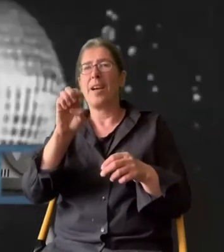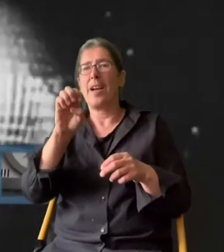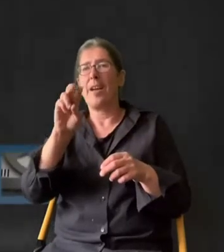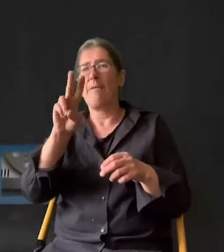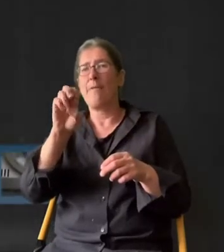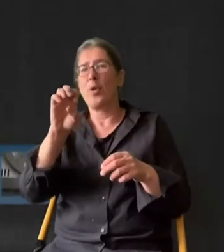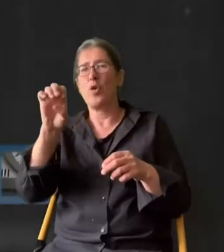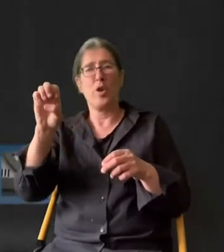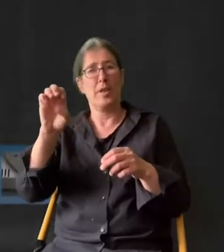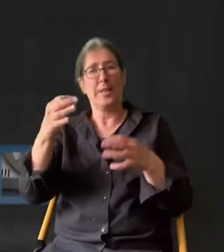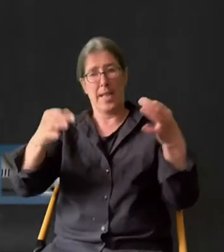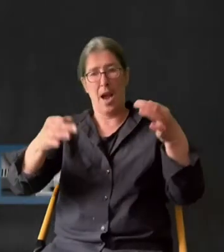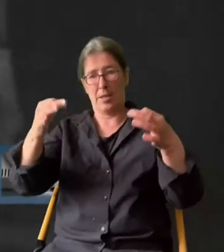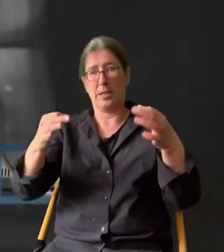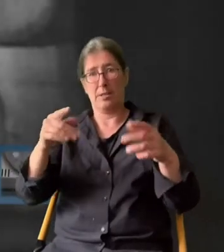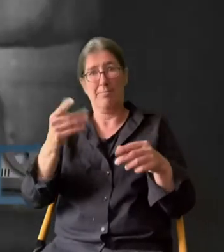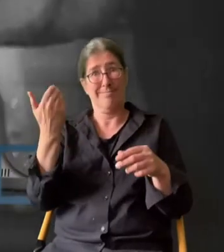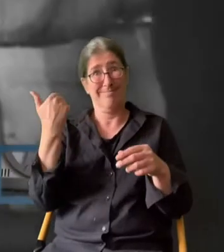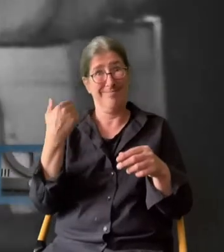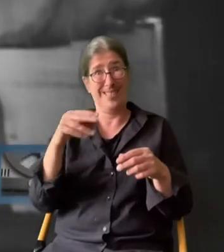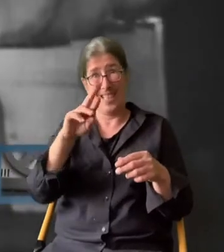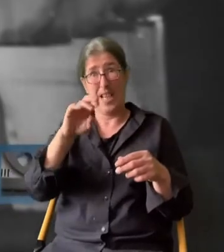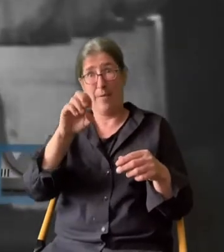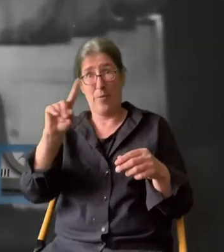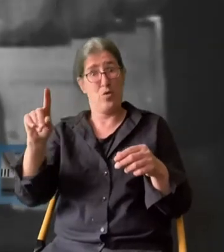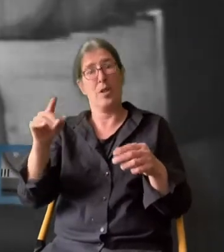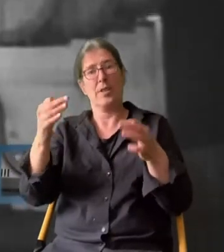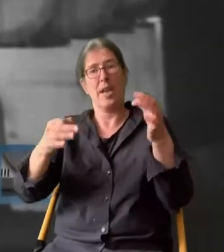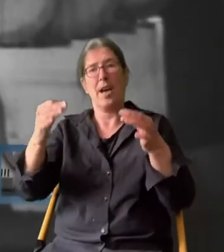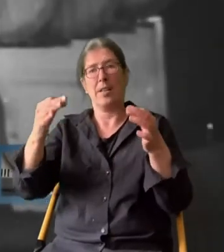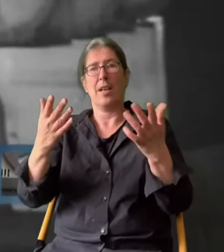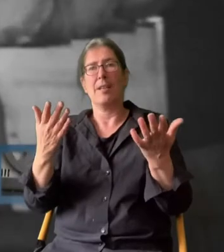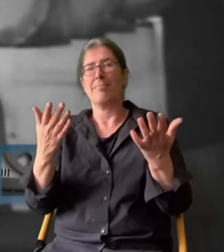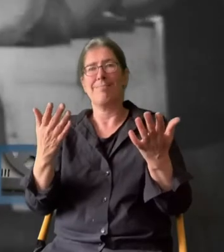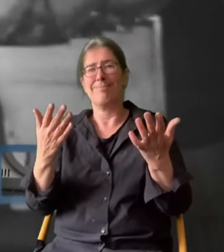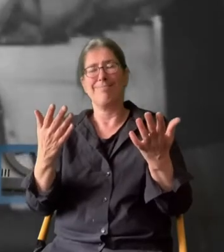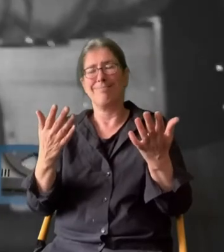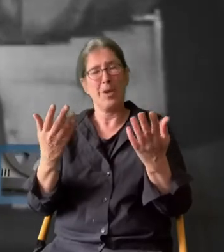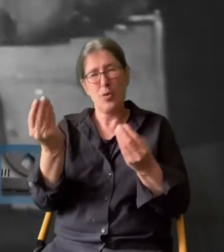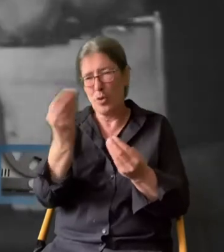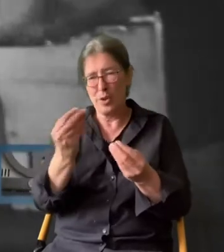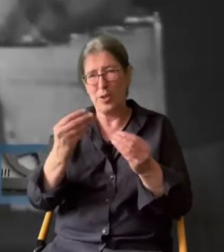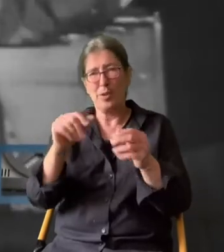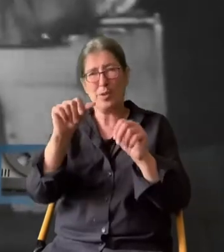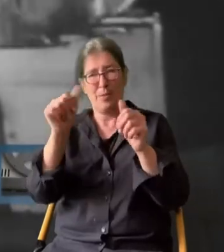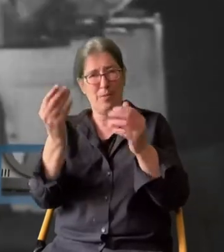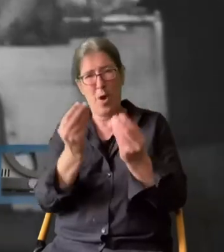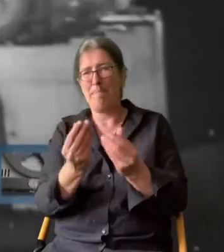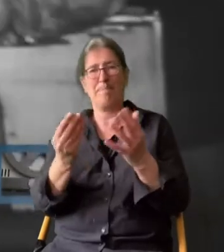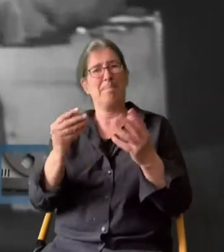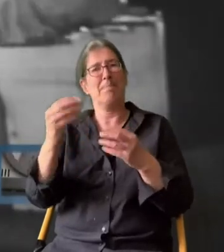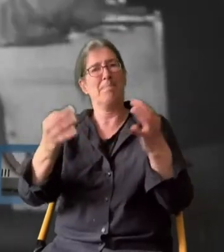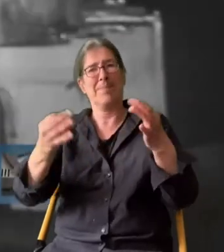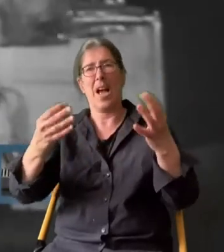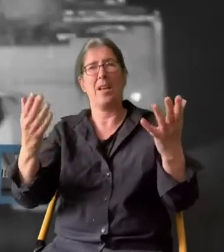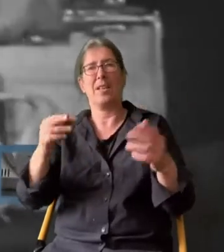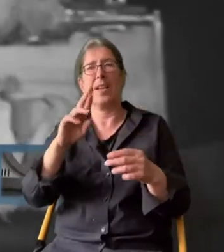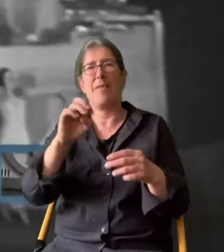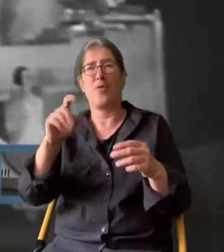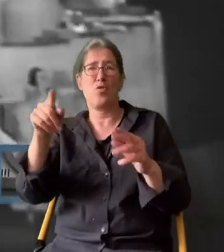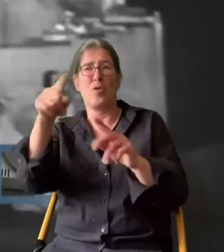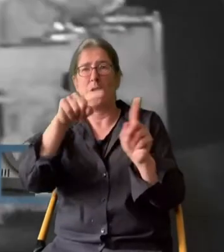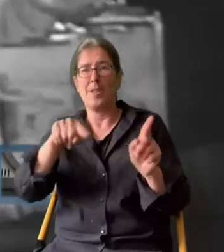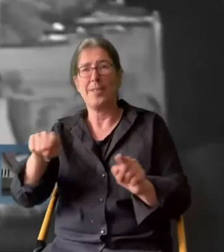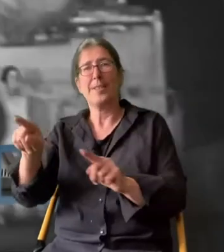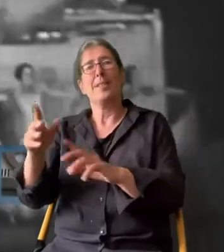Theaterrevue war damals das beliebteste oder verbreitetste Kunstform der Darstellung im